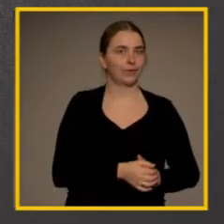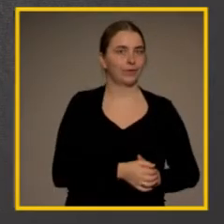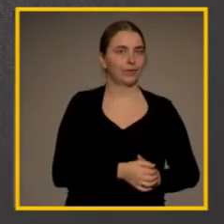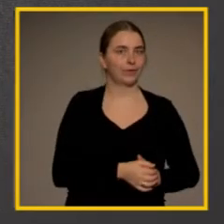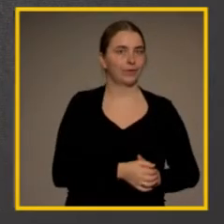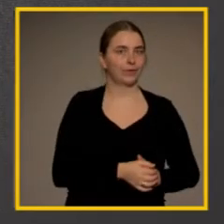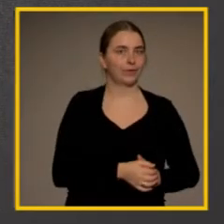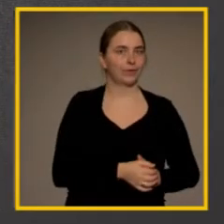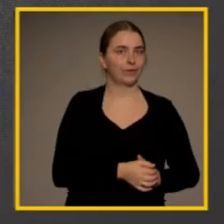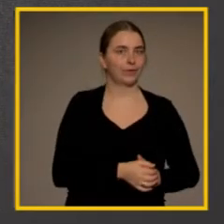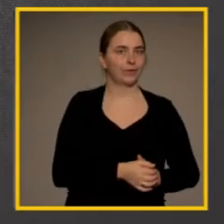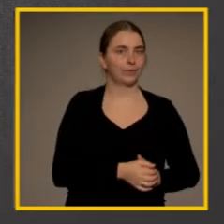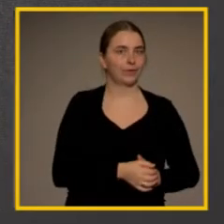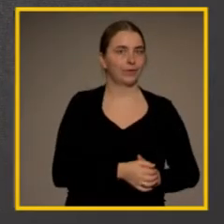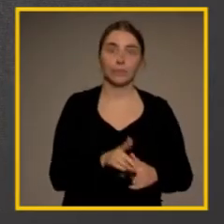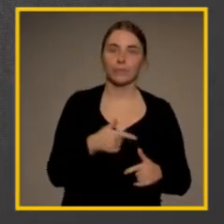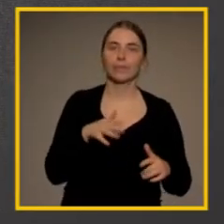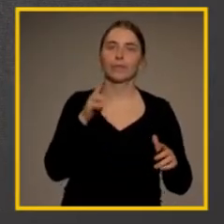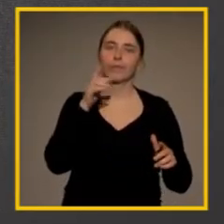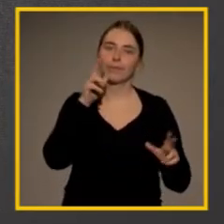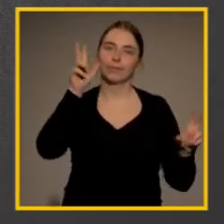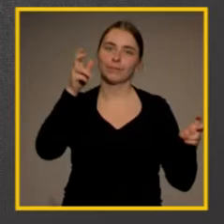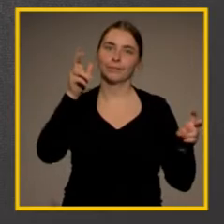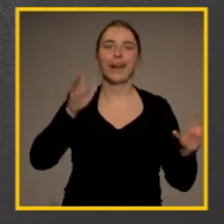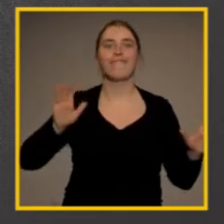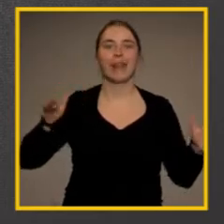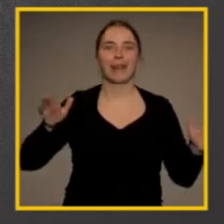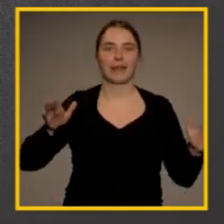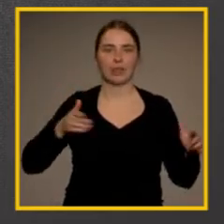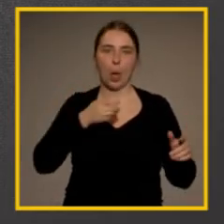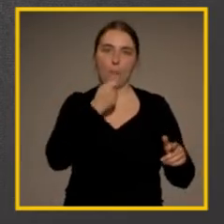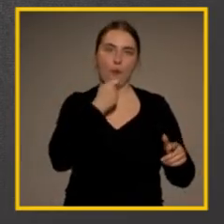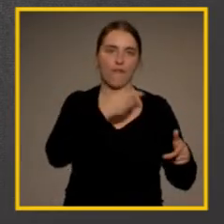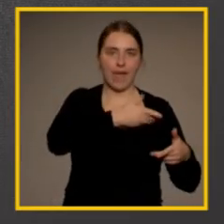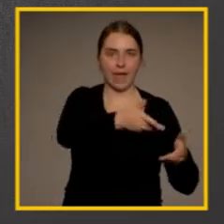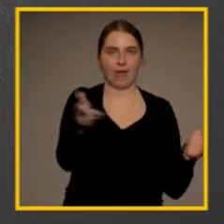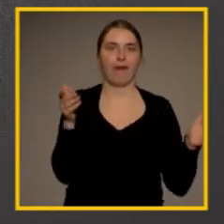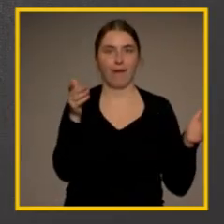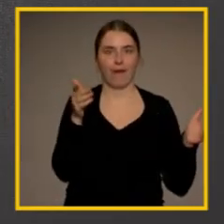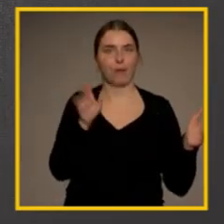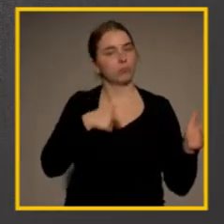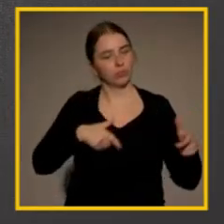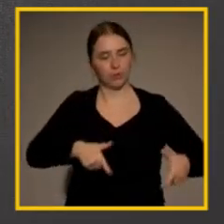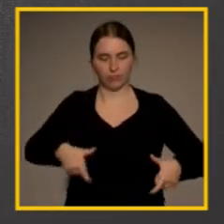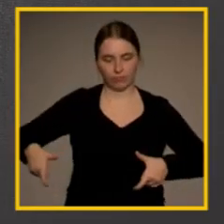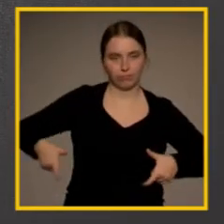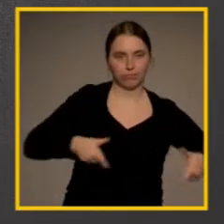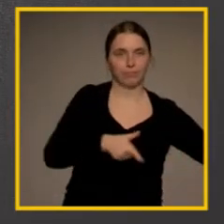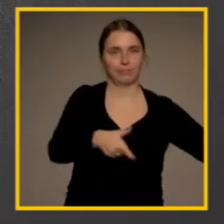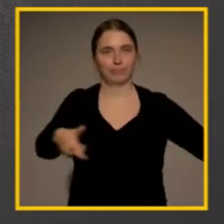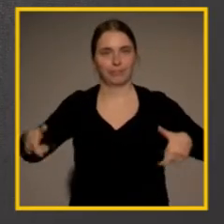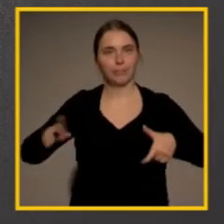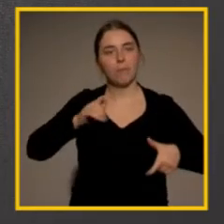einfallen lassen. Das fliegende Buffet kam zu allen Tischen